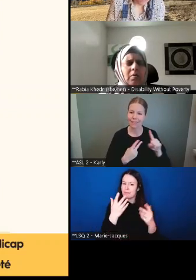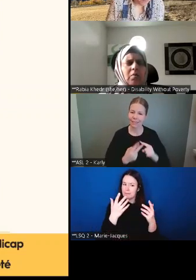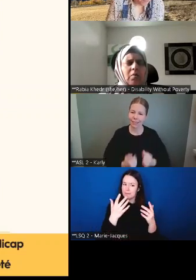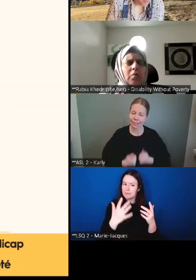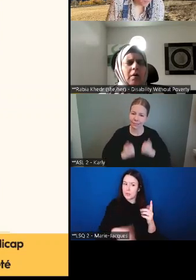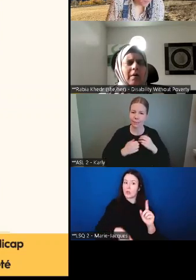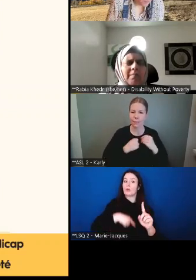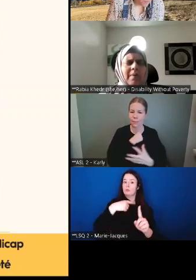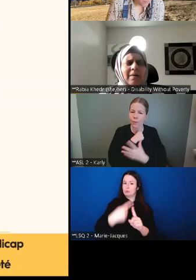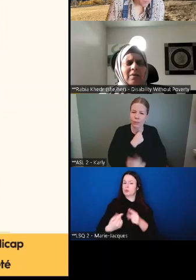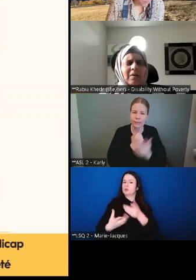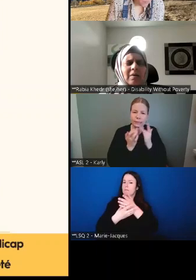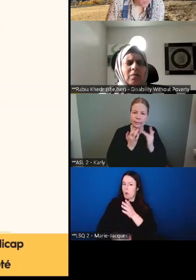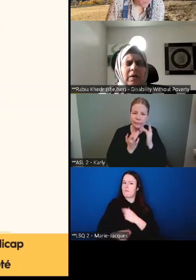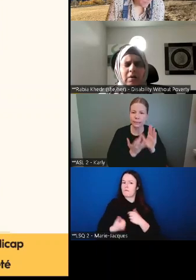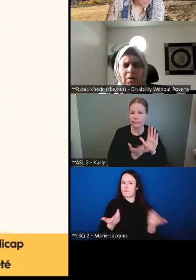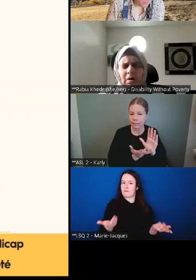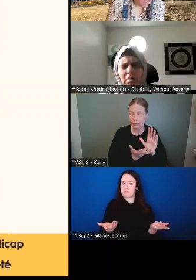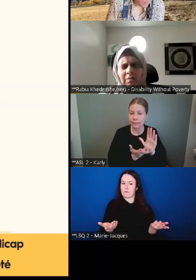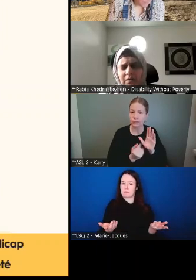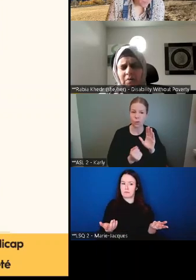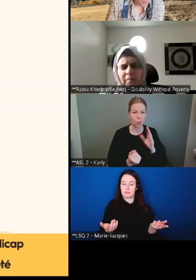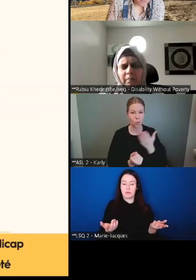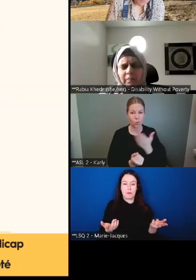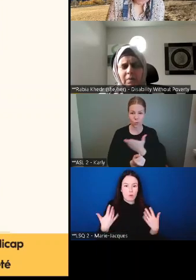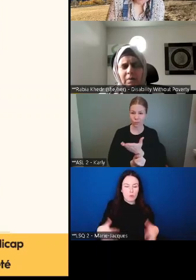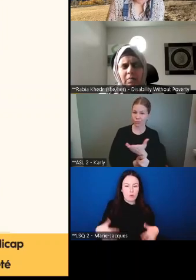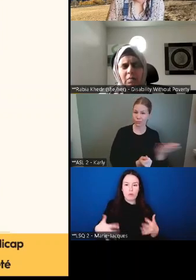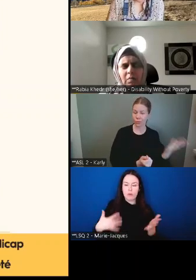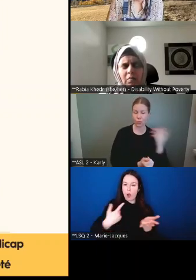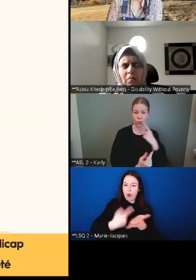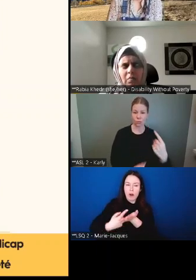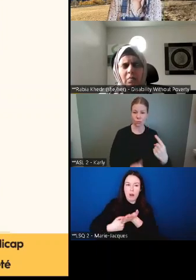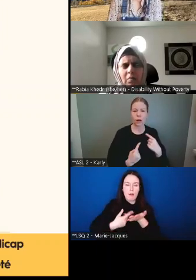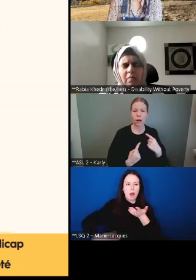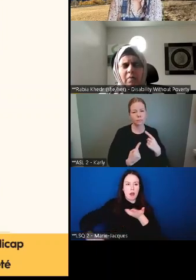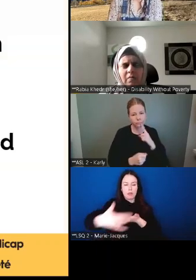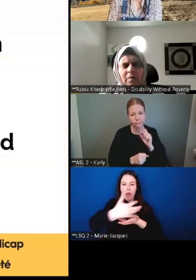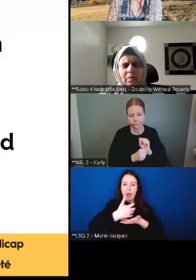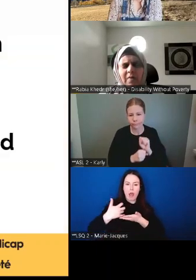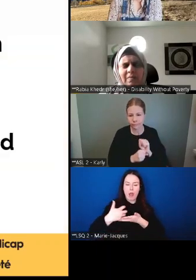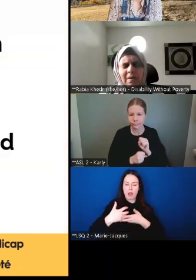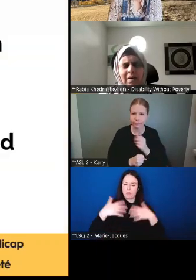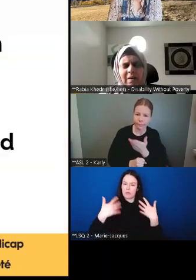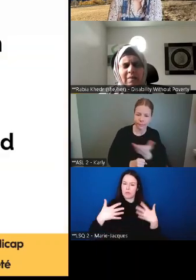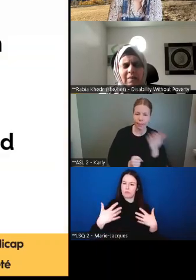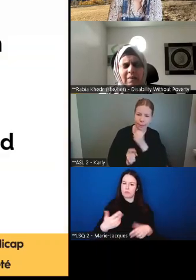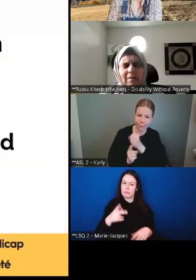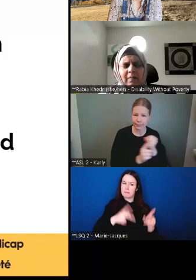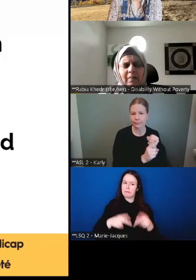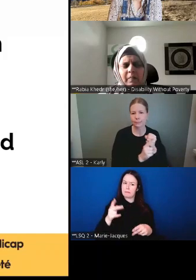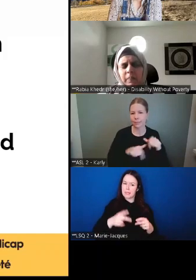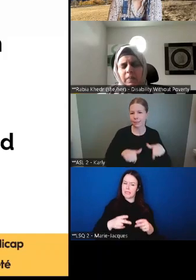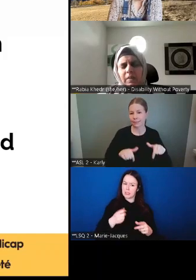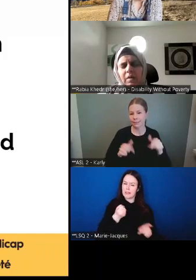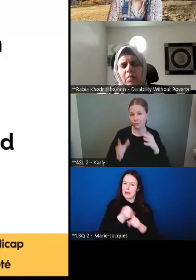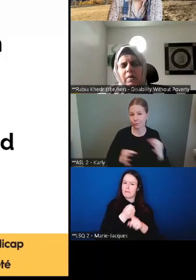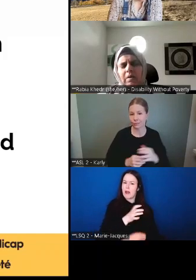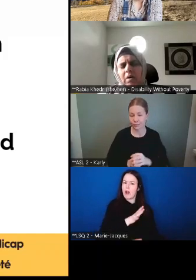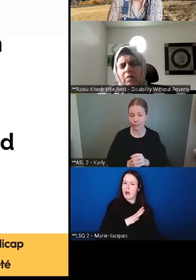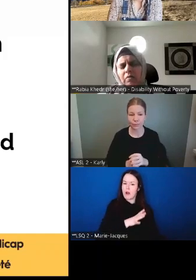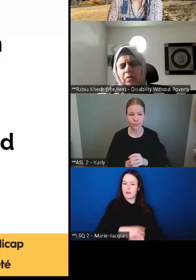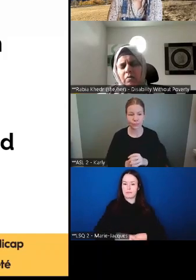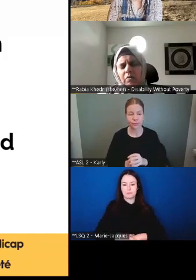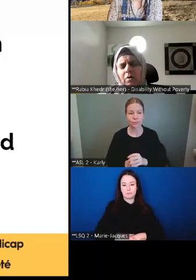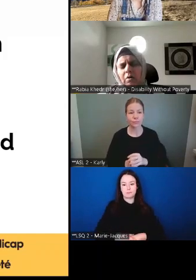pauvreté. Et donc, nous avons entendu les commentaires des gens qui sont touchés. Et ce qui était aussi vraiment